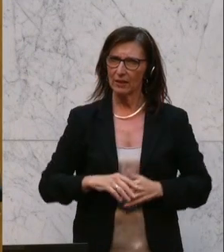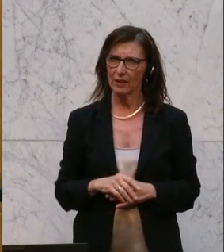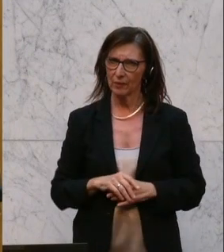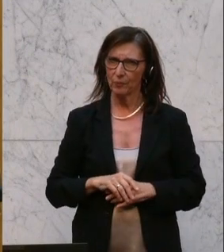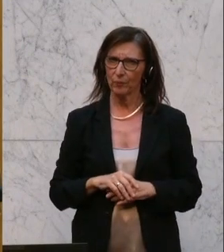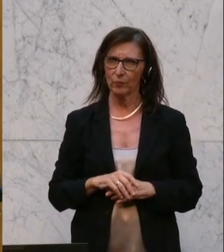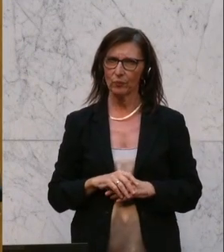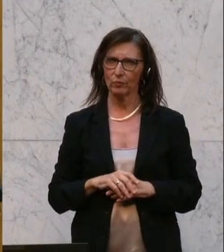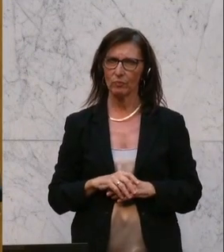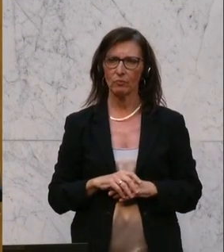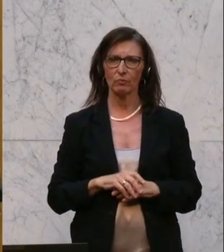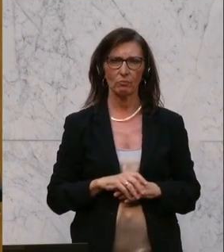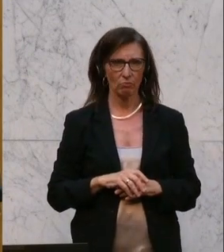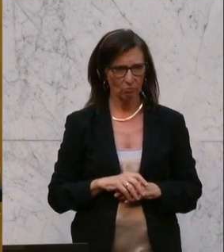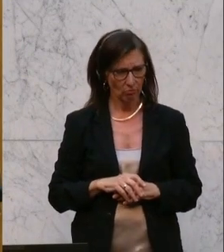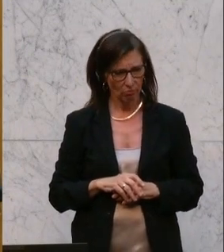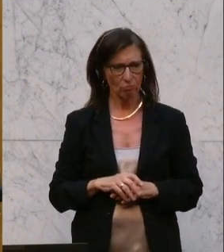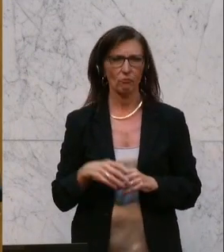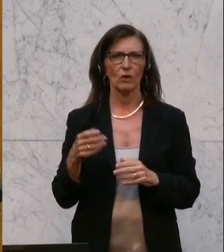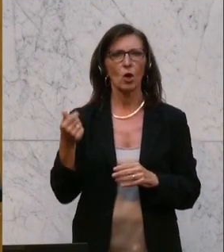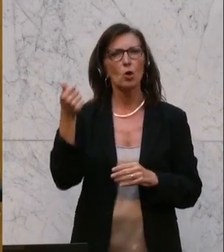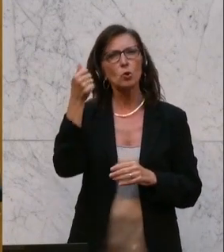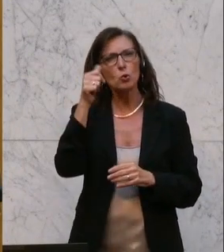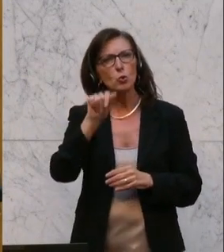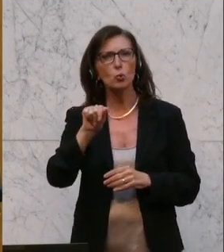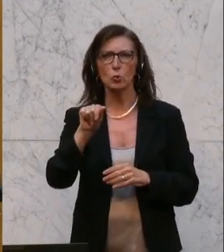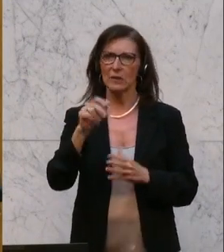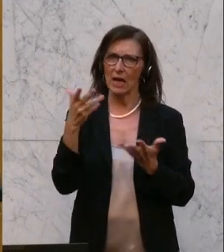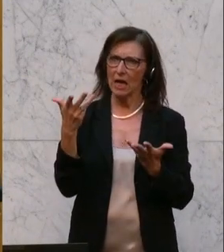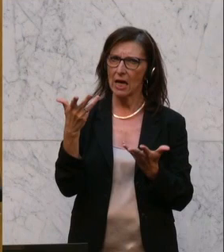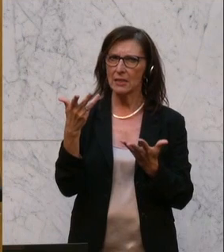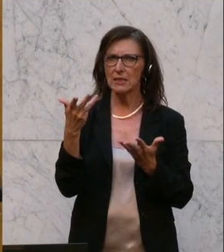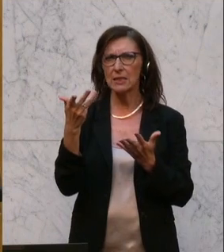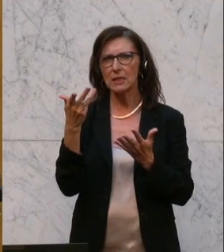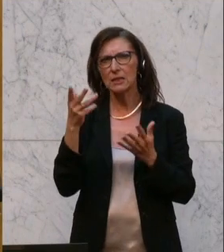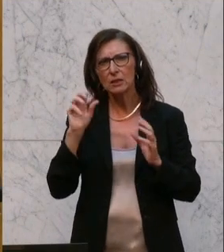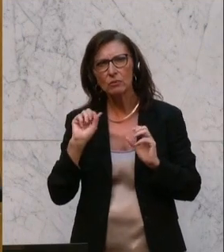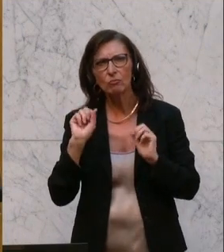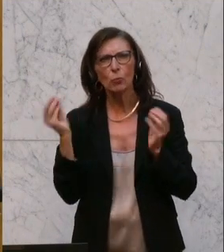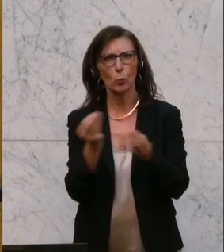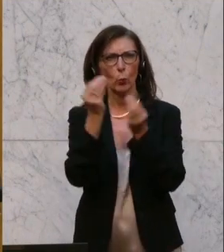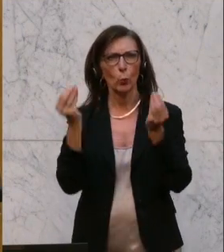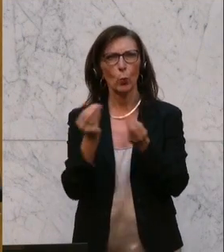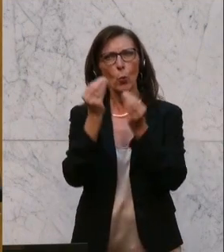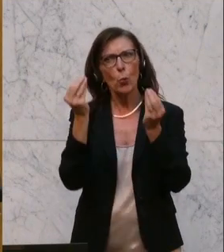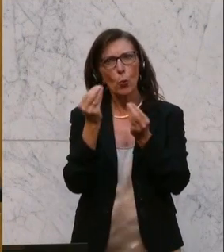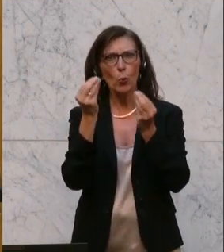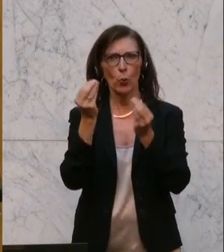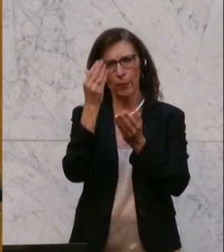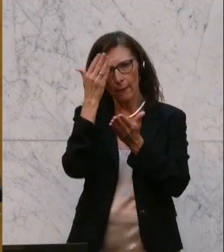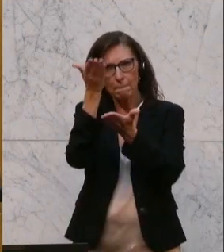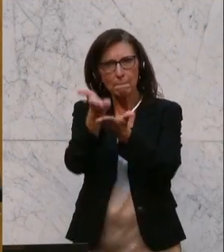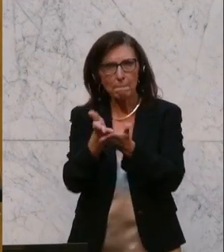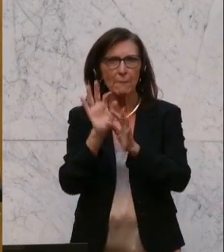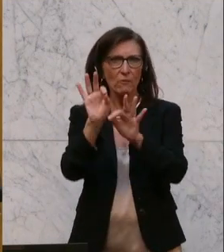zusätzliche Aspekte liefern, sich hier einzusetzen, sich im sozialen Bereich zu engagieren. Und ich möchte mich da